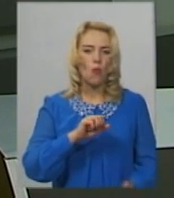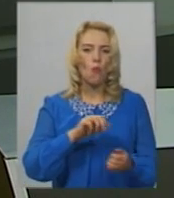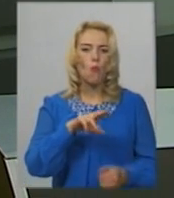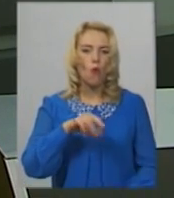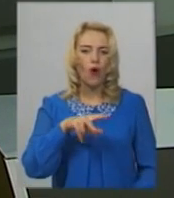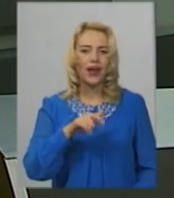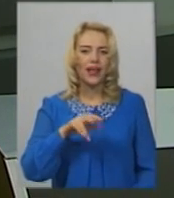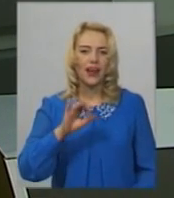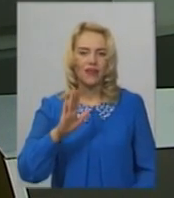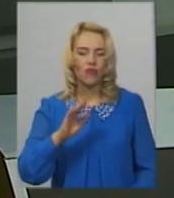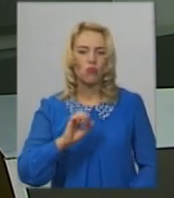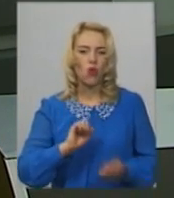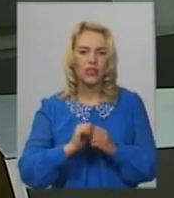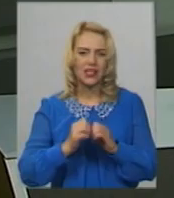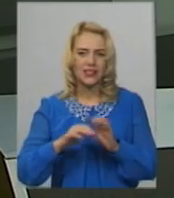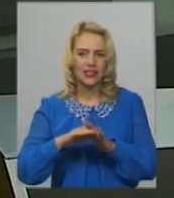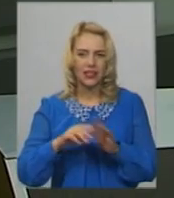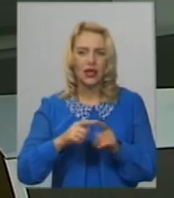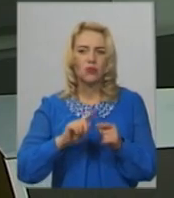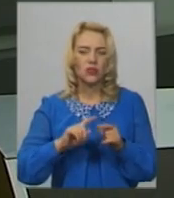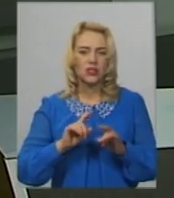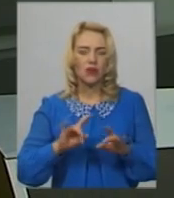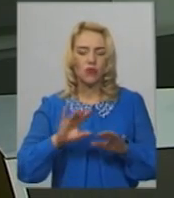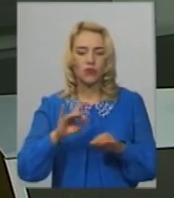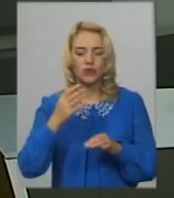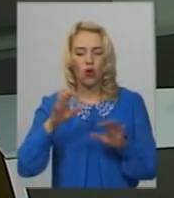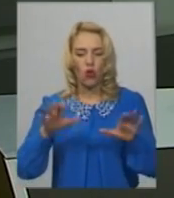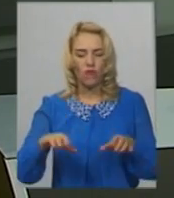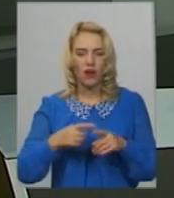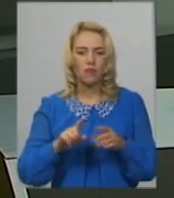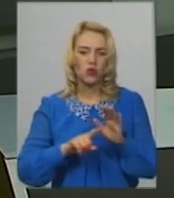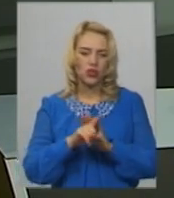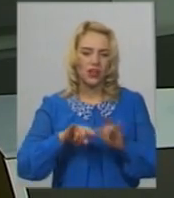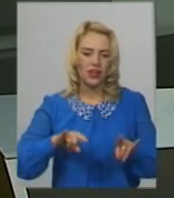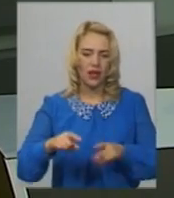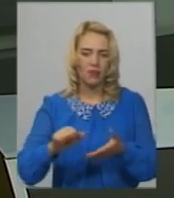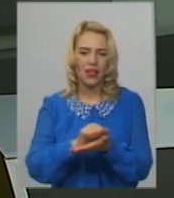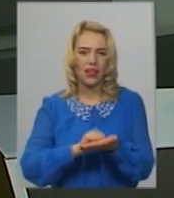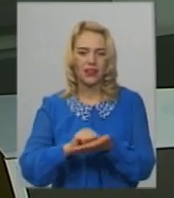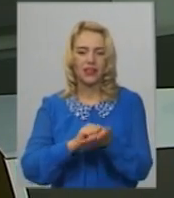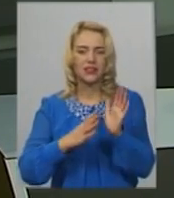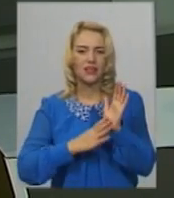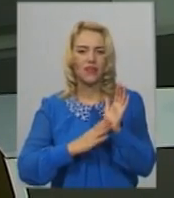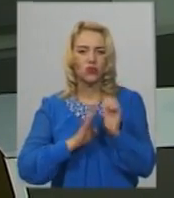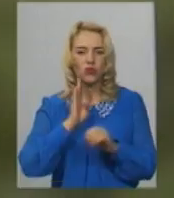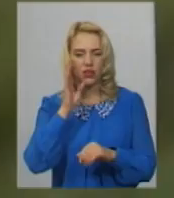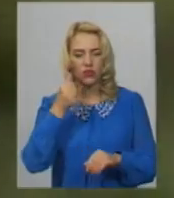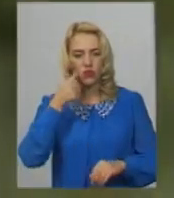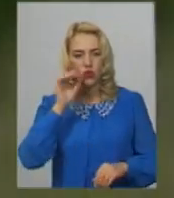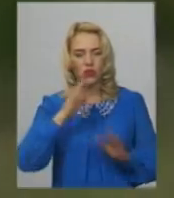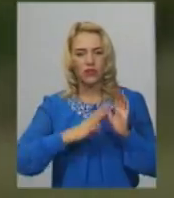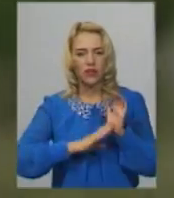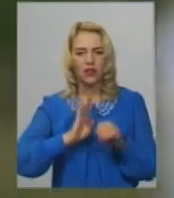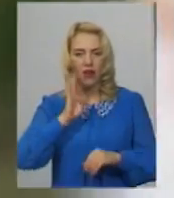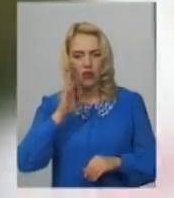'єднаної тергромади Петро Ільницький. За його словами, ями почали латати з 9-ї години ранку. Нагадаю, вчора о 9-й